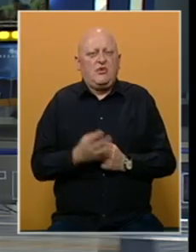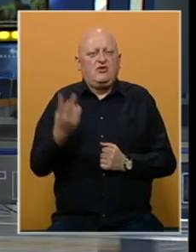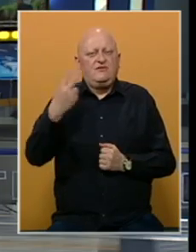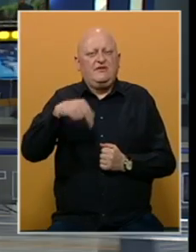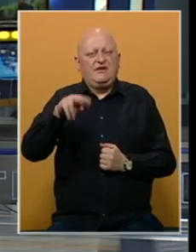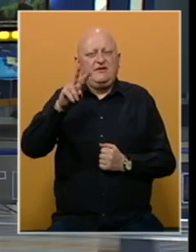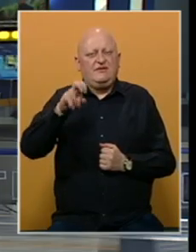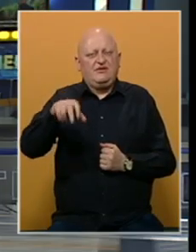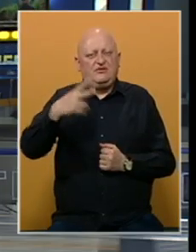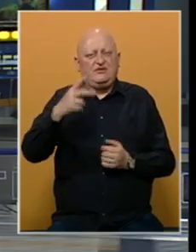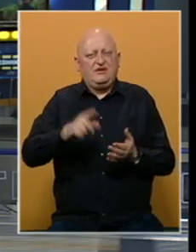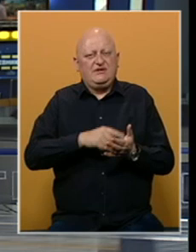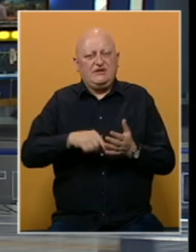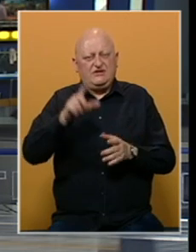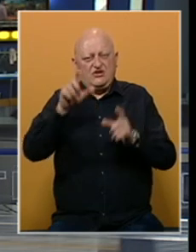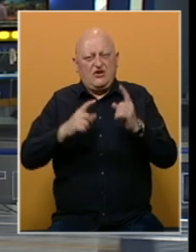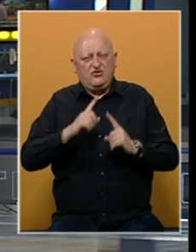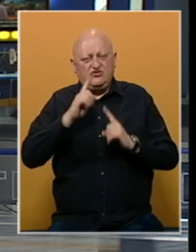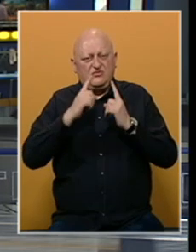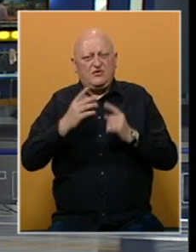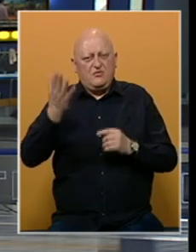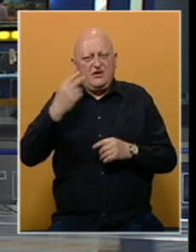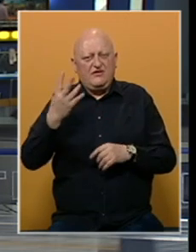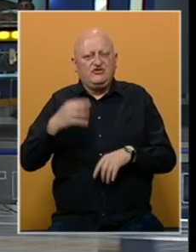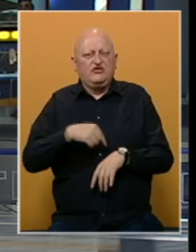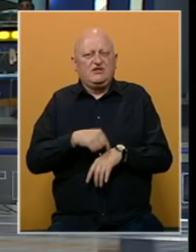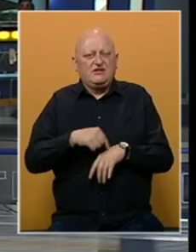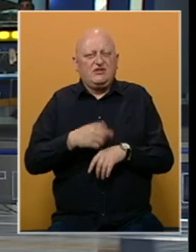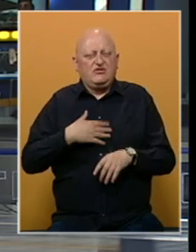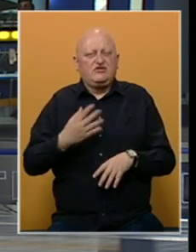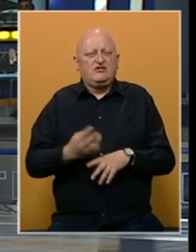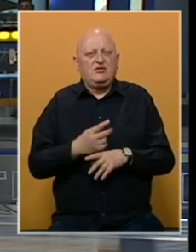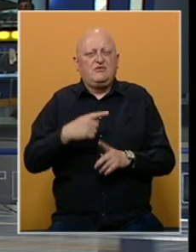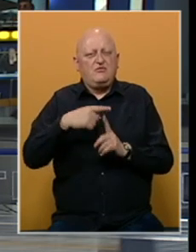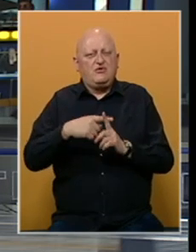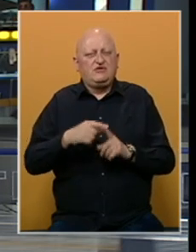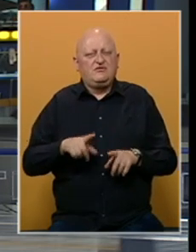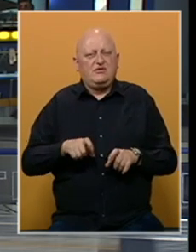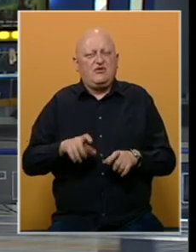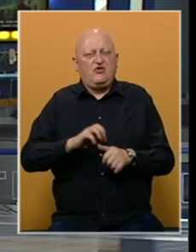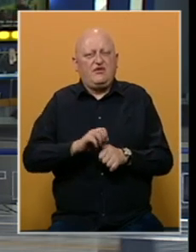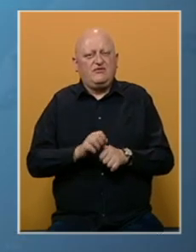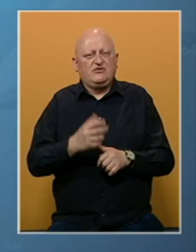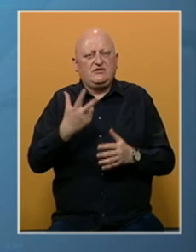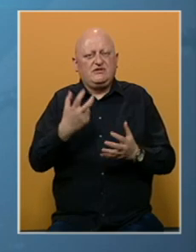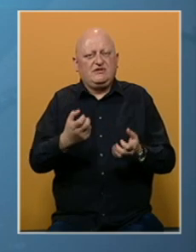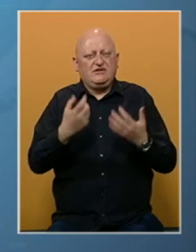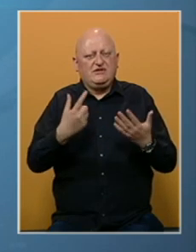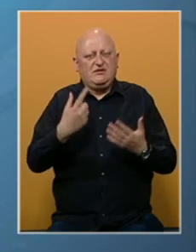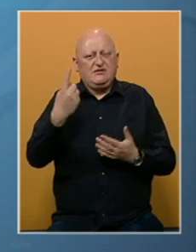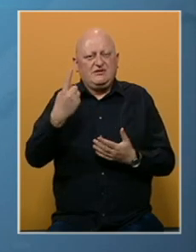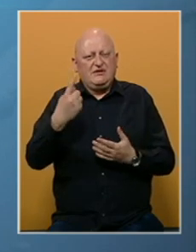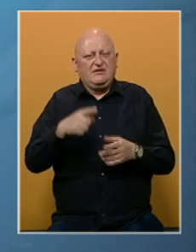Od 223 testirane osobe u protekola 24 sata u našoj zemlji pozitivnih na koronavirus je